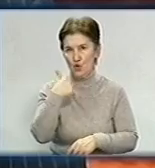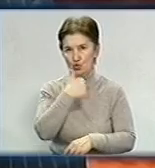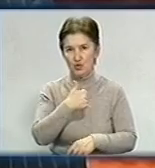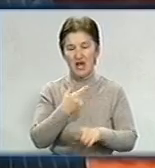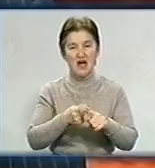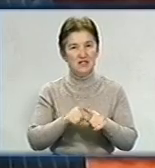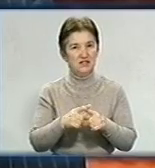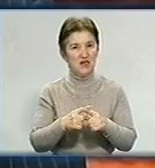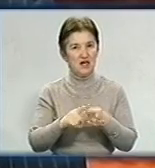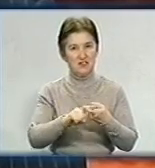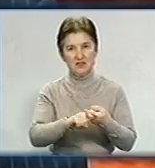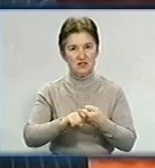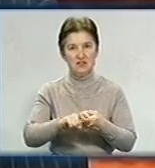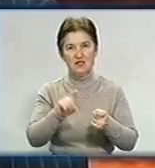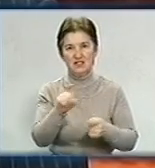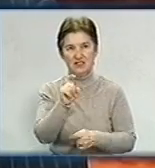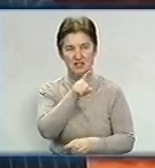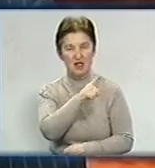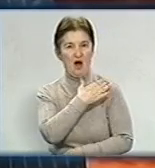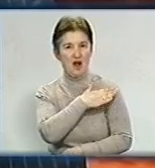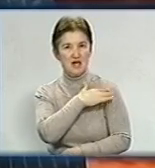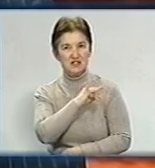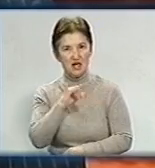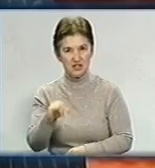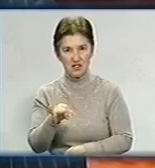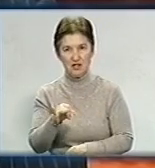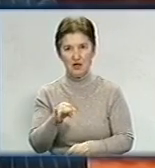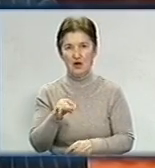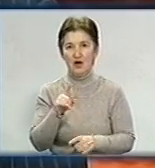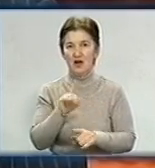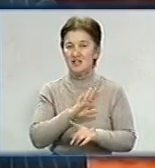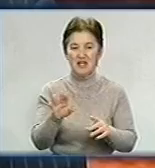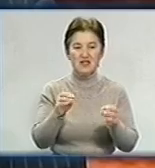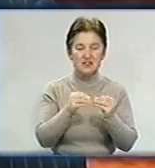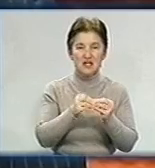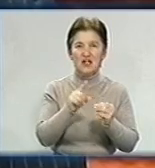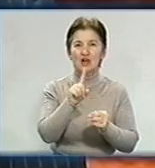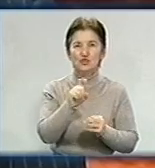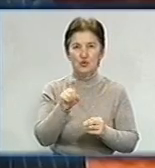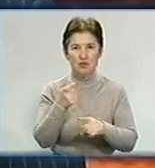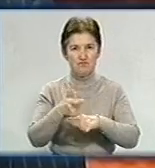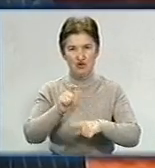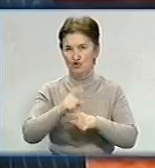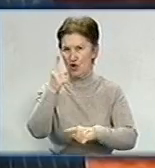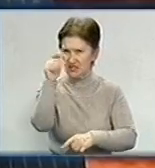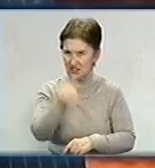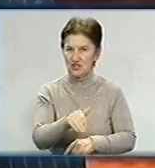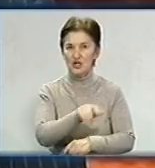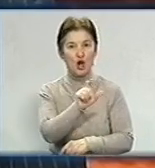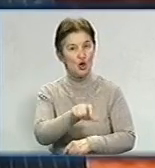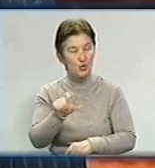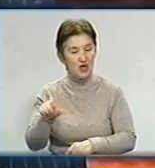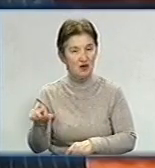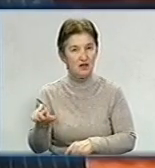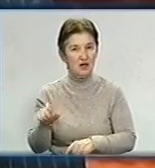стосується, взагалі в Александрії ця проблема торкається не десятки і навіть не сотень людей, це більш ніж тисячі людей. Тому